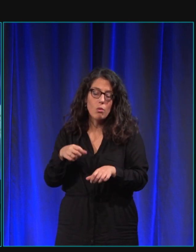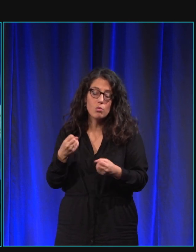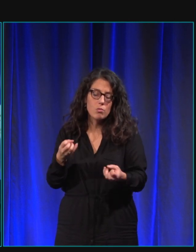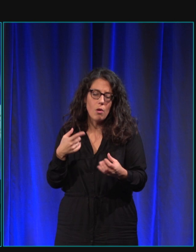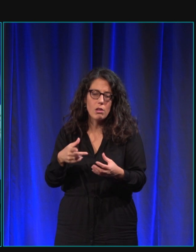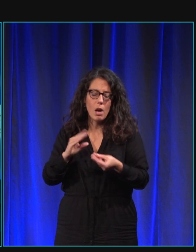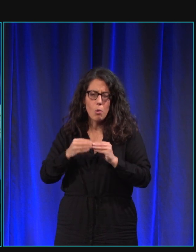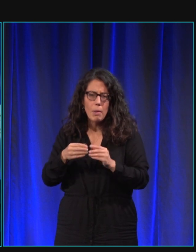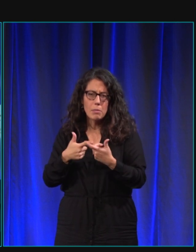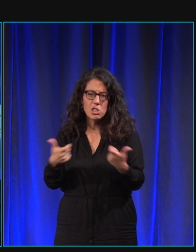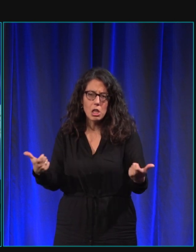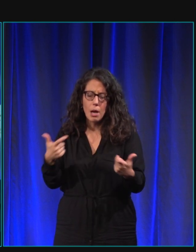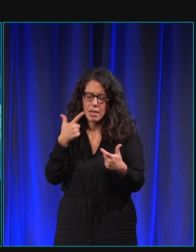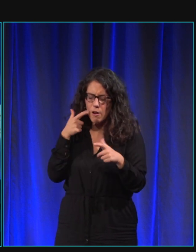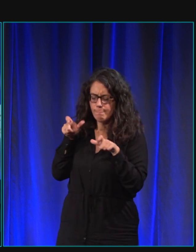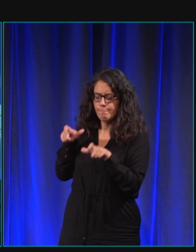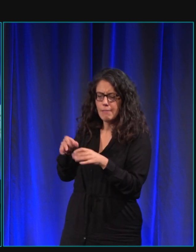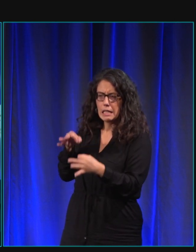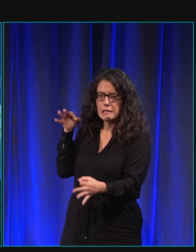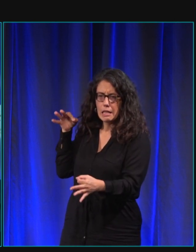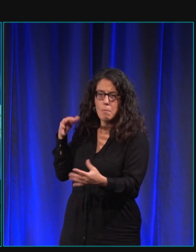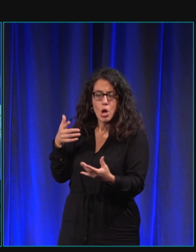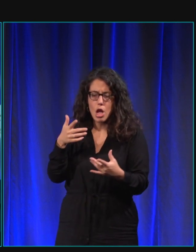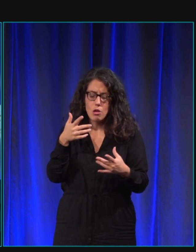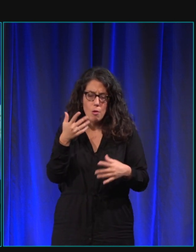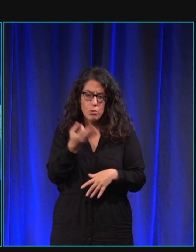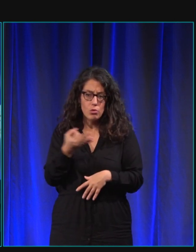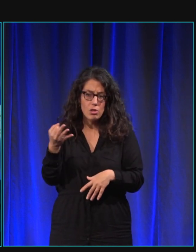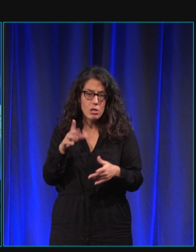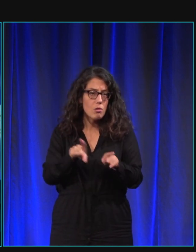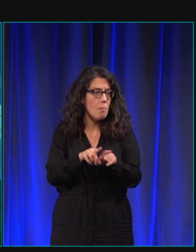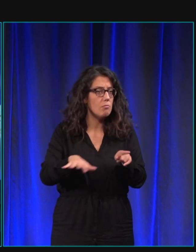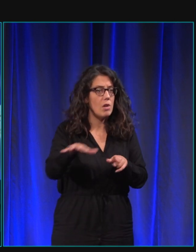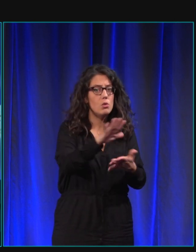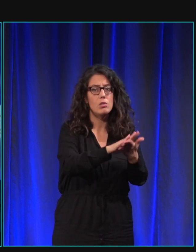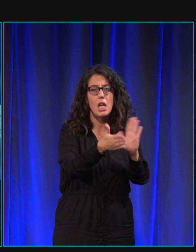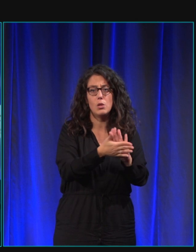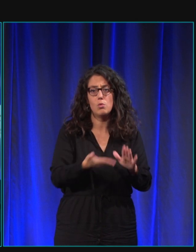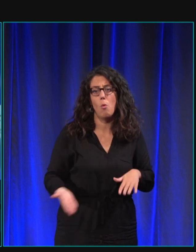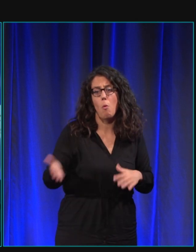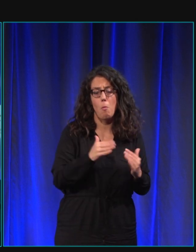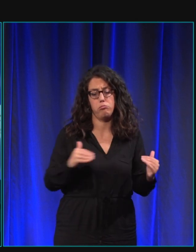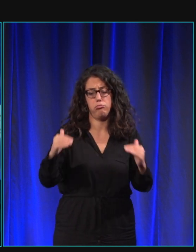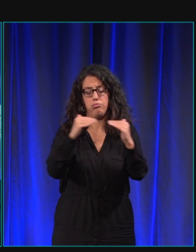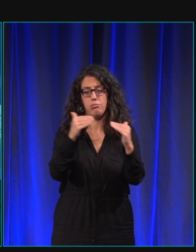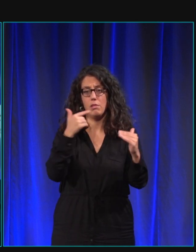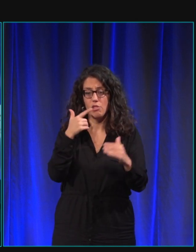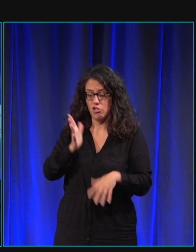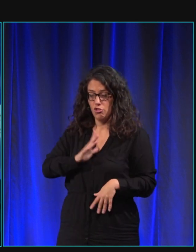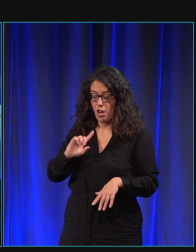mais voilà on a un pourcentage qui est à peu près pareil chez toutes les associations qui vont former du chien parce que voilà ça fait partie